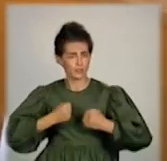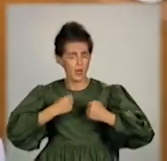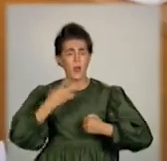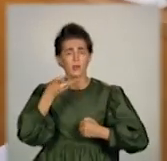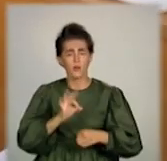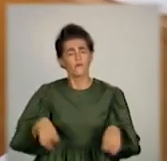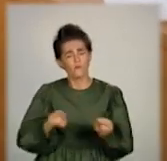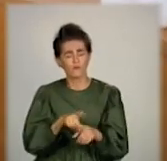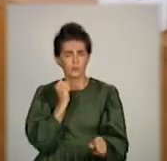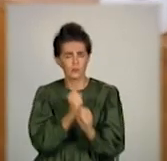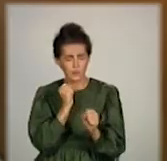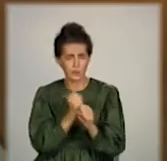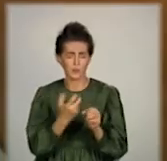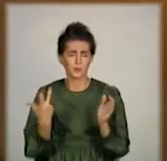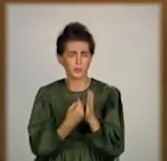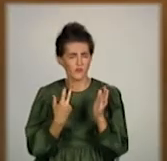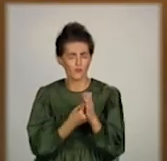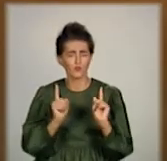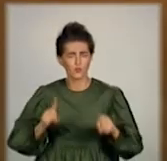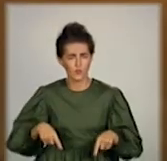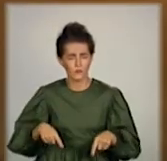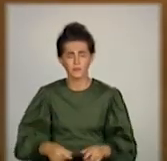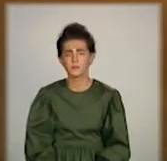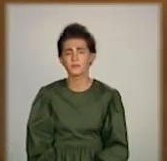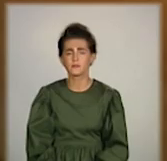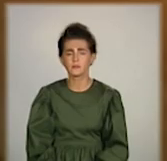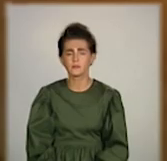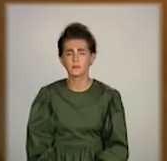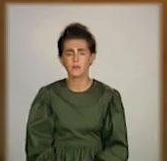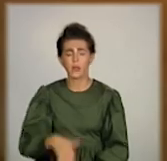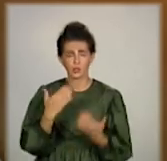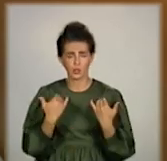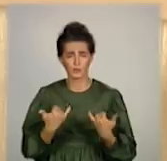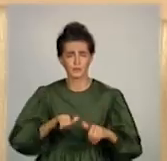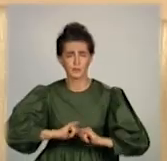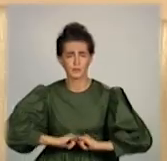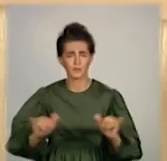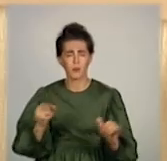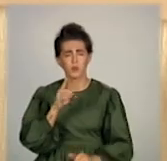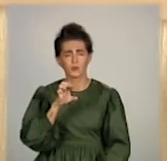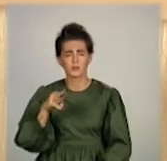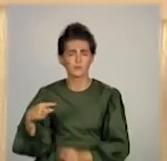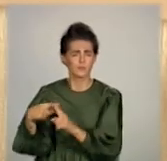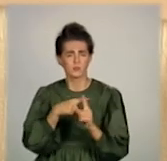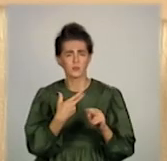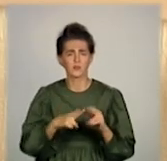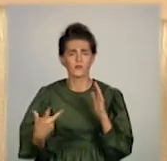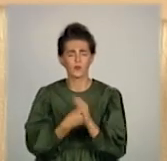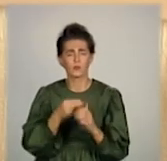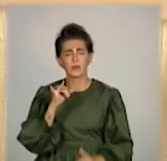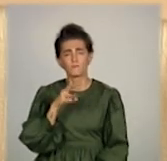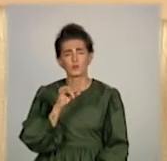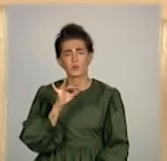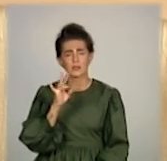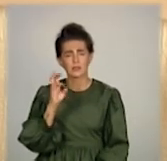все-таки зробили прививку теж. Коли йде постінфекційний плюс поствакцинальний імунітет, це,